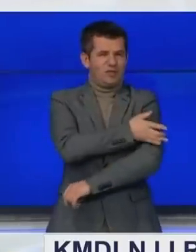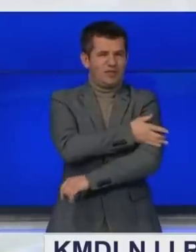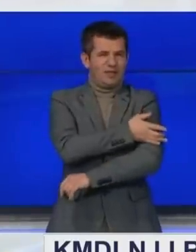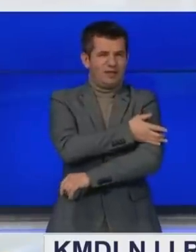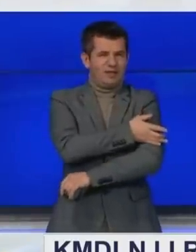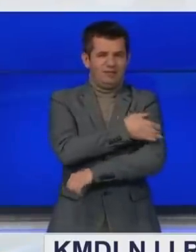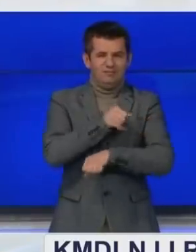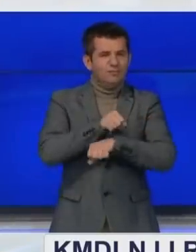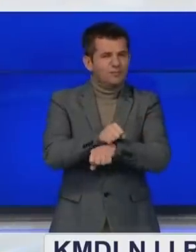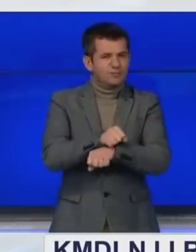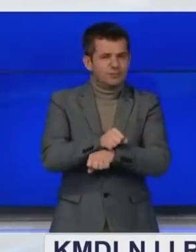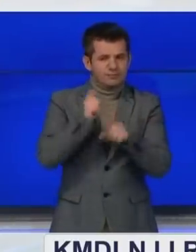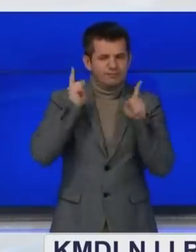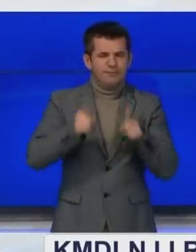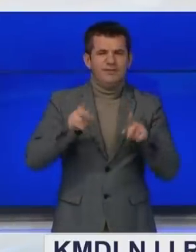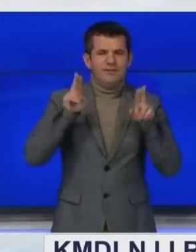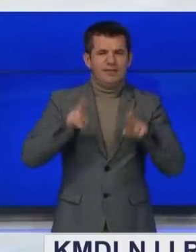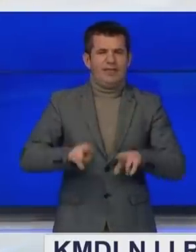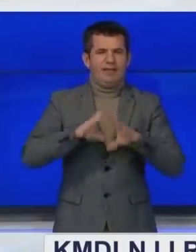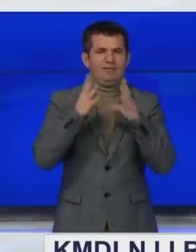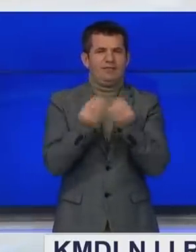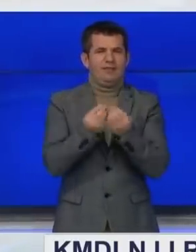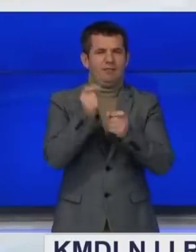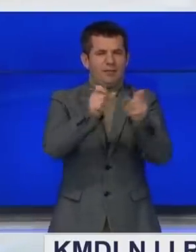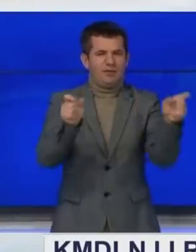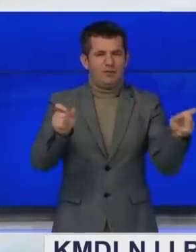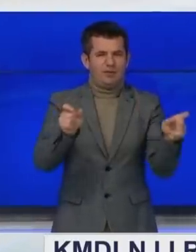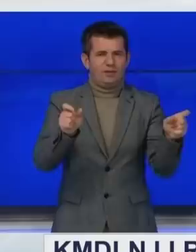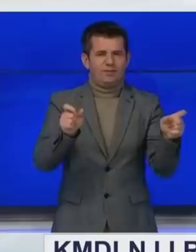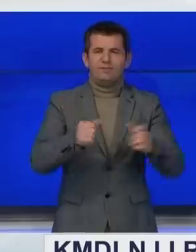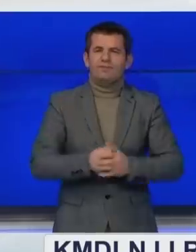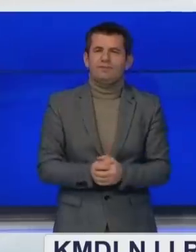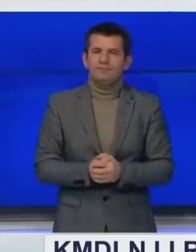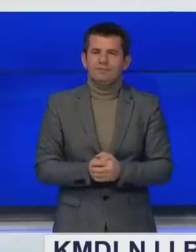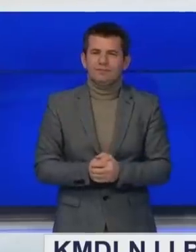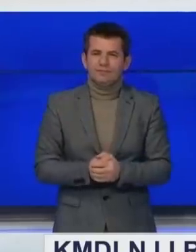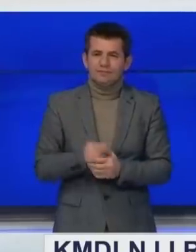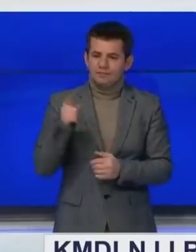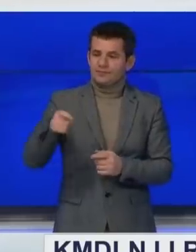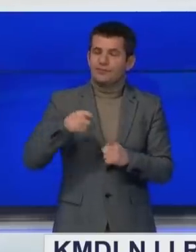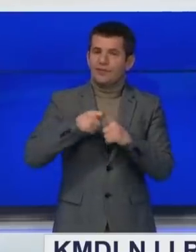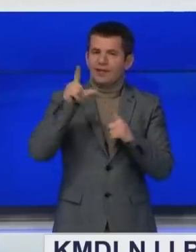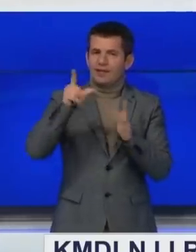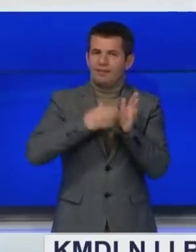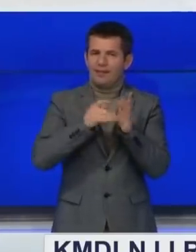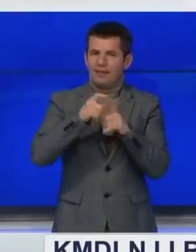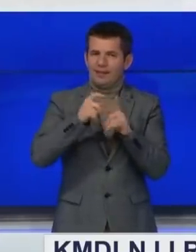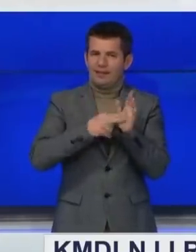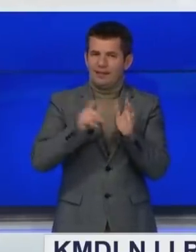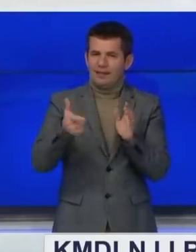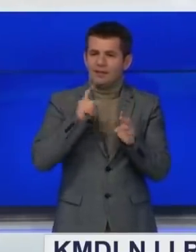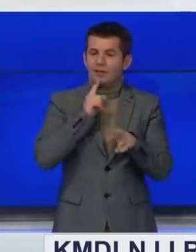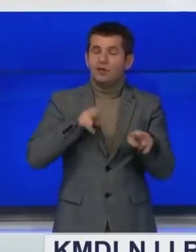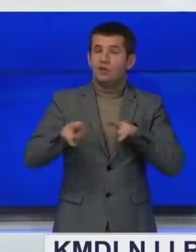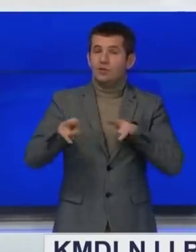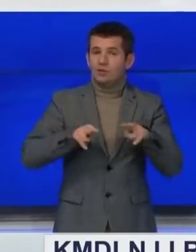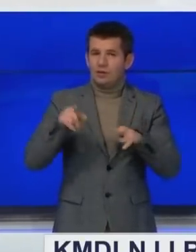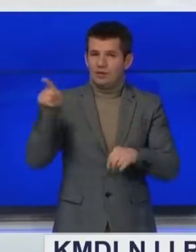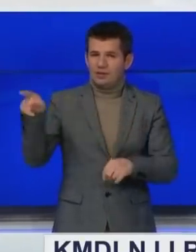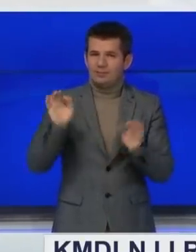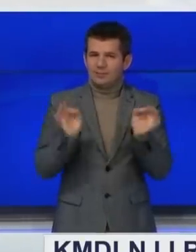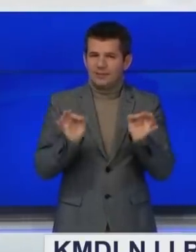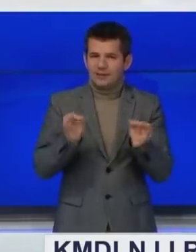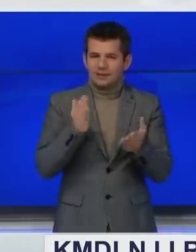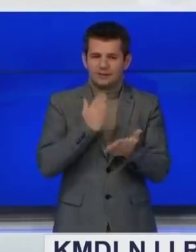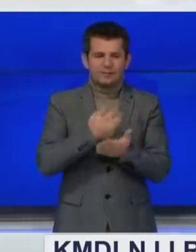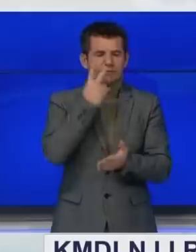përputhje me të drejtate njeriut të personave të privuar nga liria. Këmëdelenje ka përkujtuar se kreprokurori Gjukata Speciale në disa